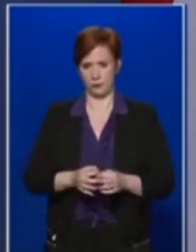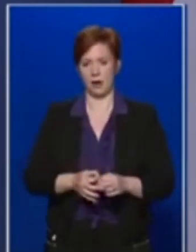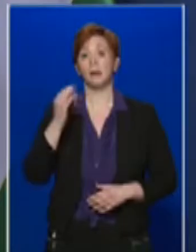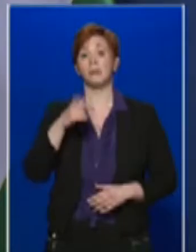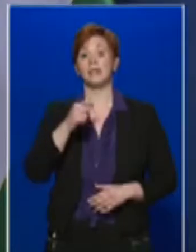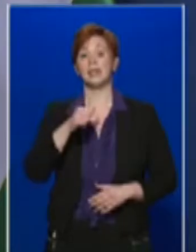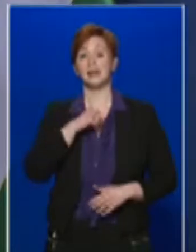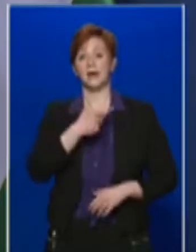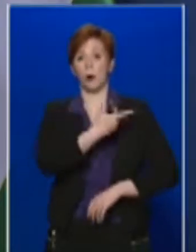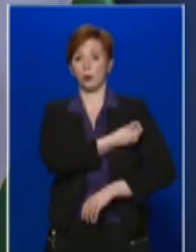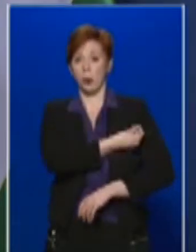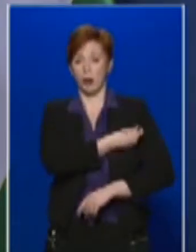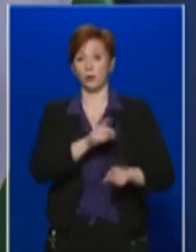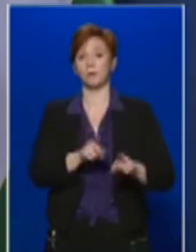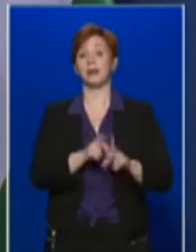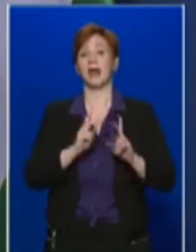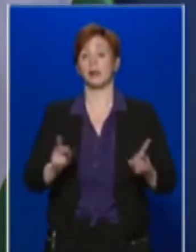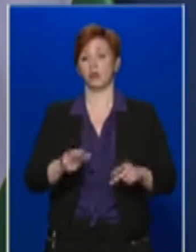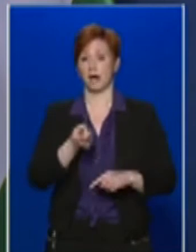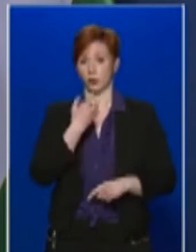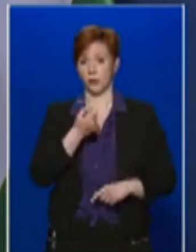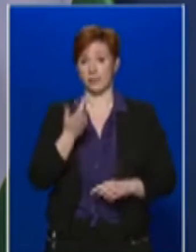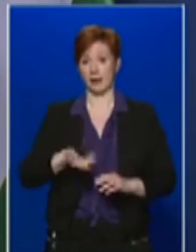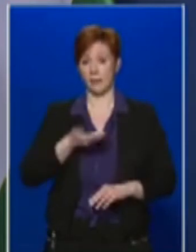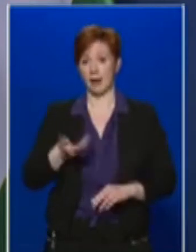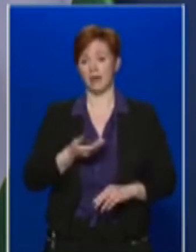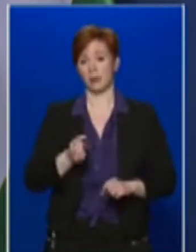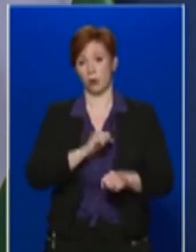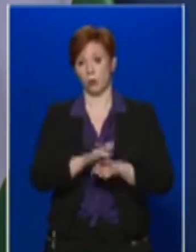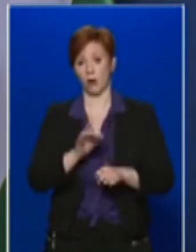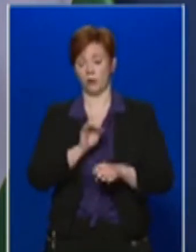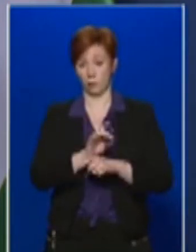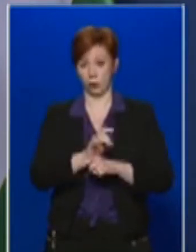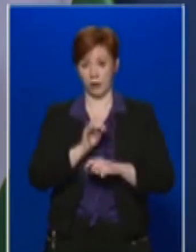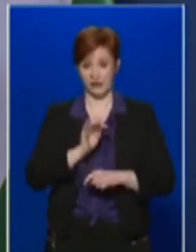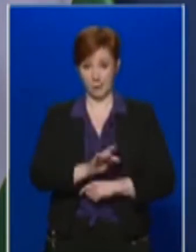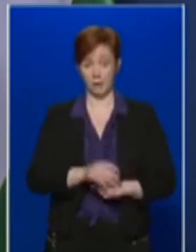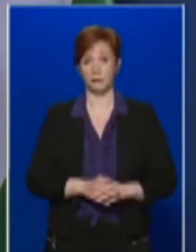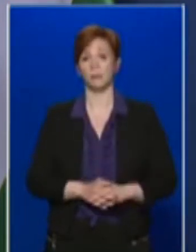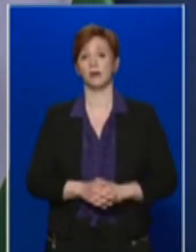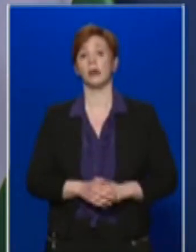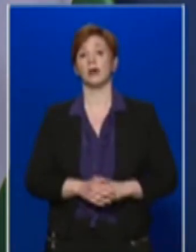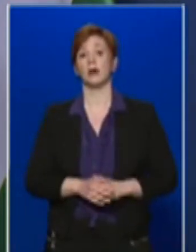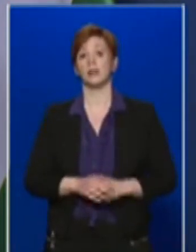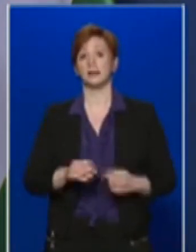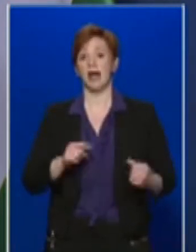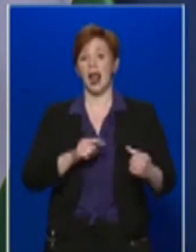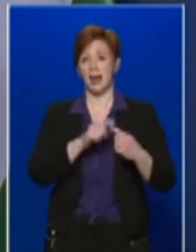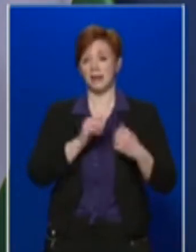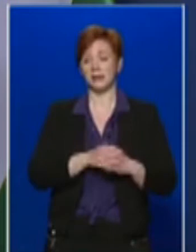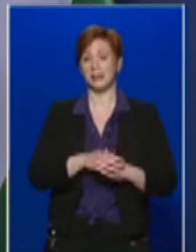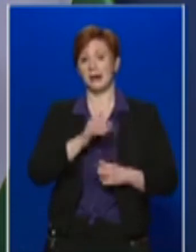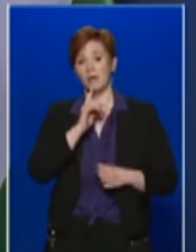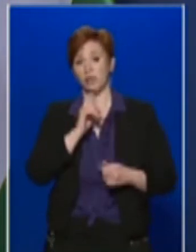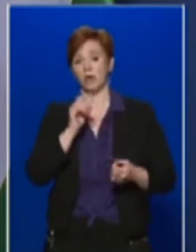teherviselésre kötelez másokat is, így a politikai pártokat, a multinacionális kereskedelmi láncokat, a bankokat és az